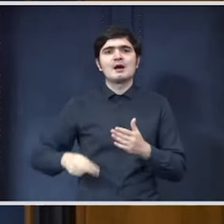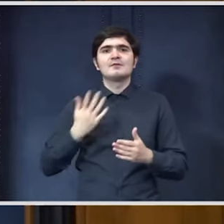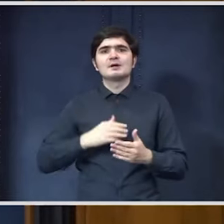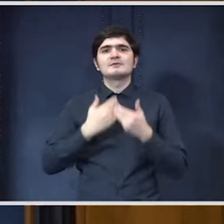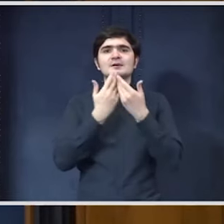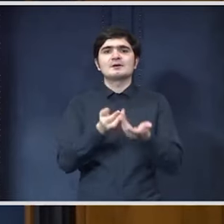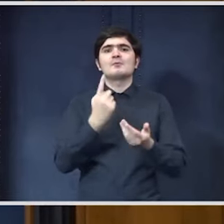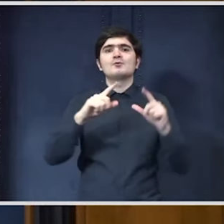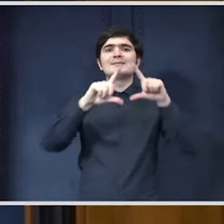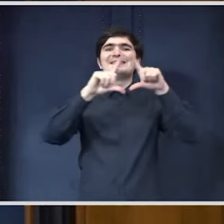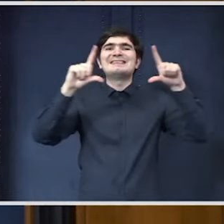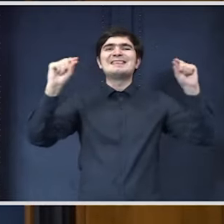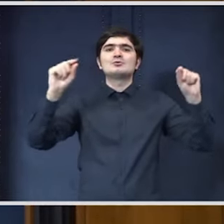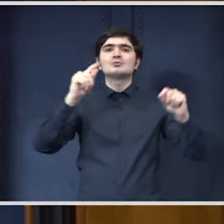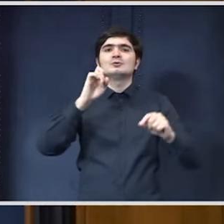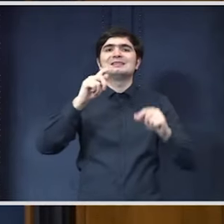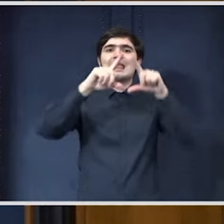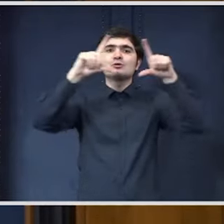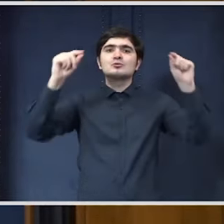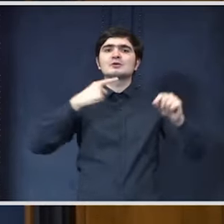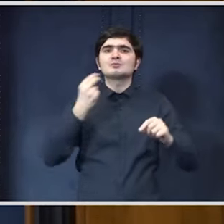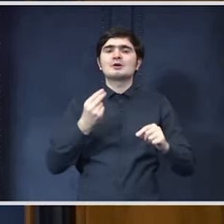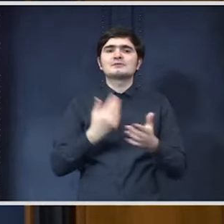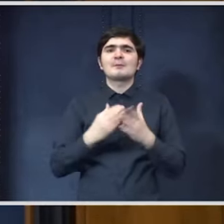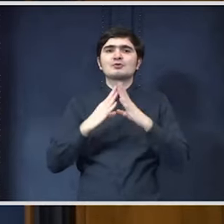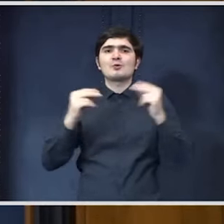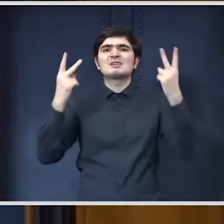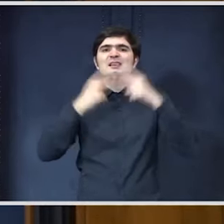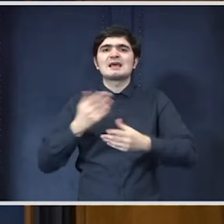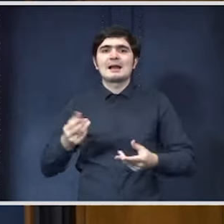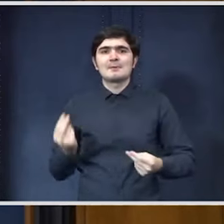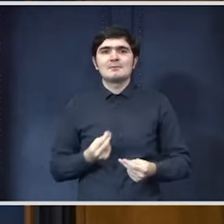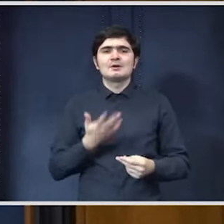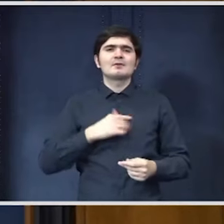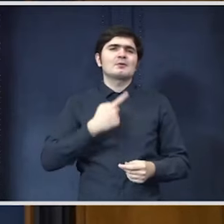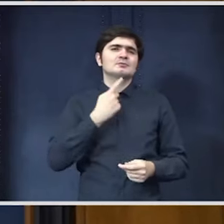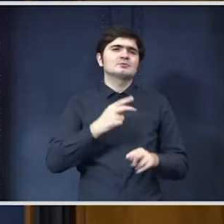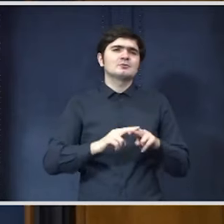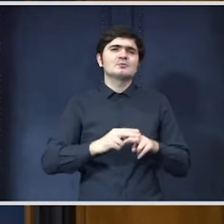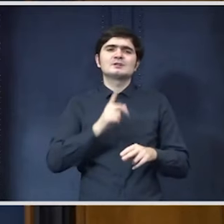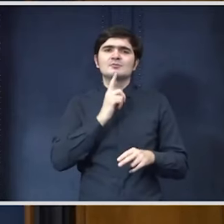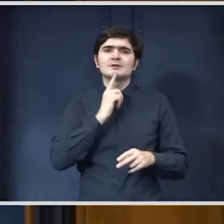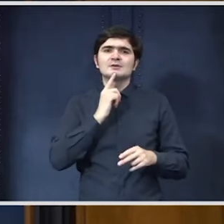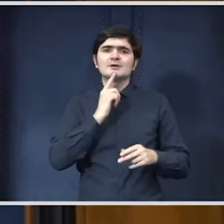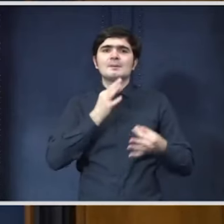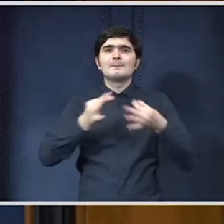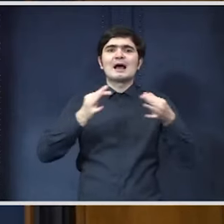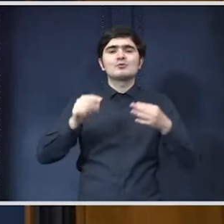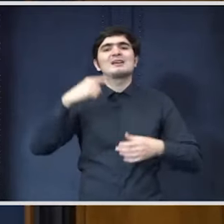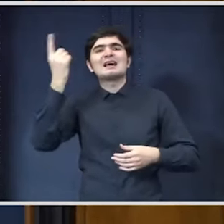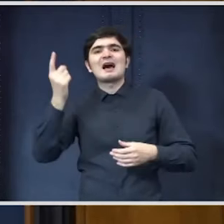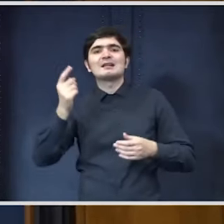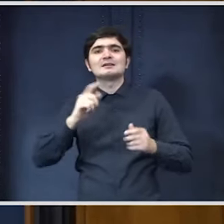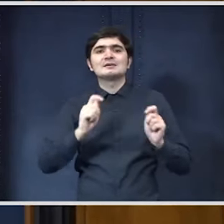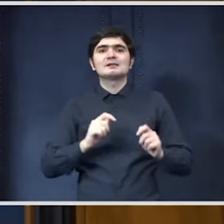un titlu care să spună ceva care să spună ceva românilor. Și aș vrea să vă spun cum se numesc planurile de relansare în alte țări.